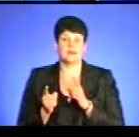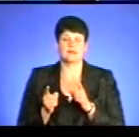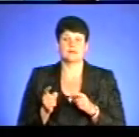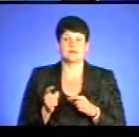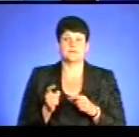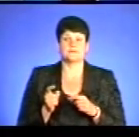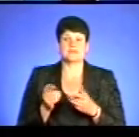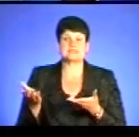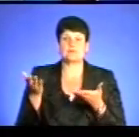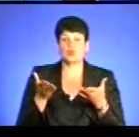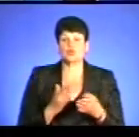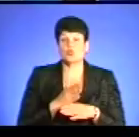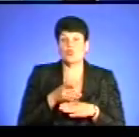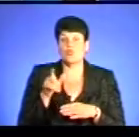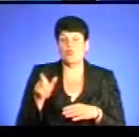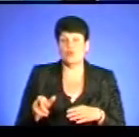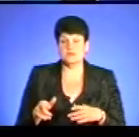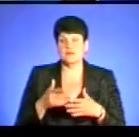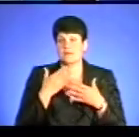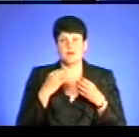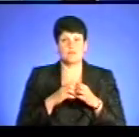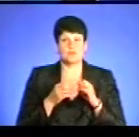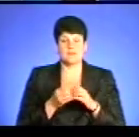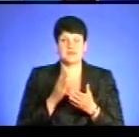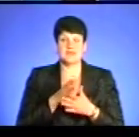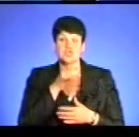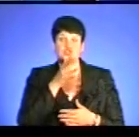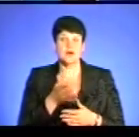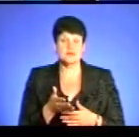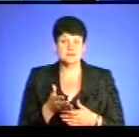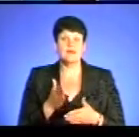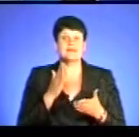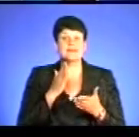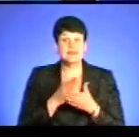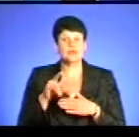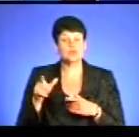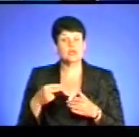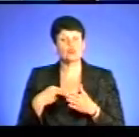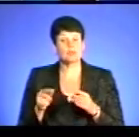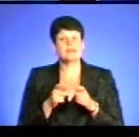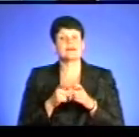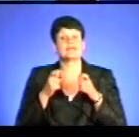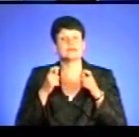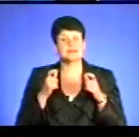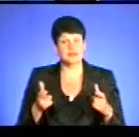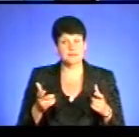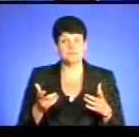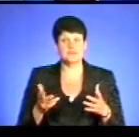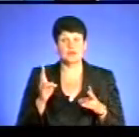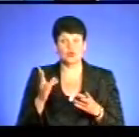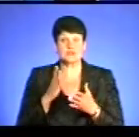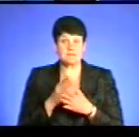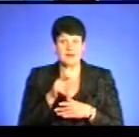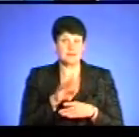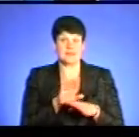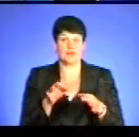свого, поміняти запрошеного гостя, нема проблем, міняємо. Але є величезна частина суспільства, які купили квиток, і хочуть піти, і тому хтось має